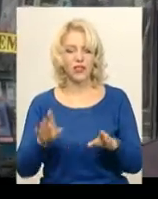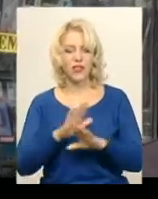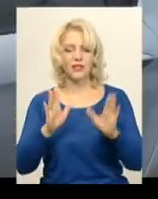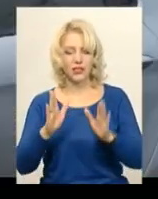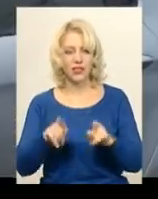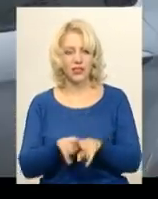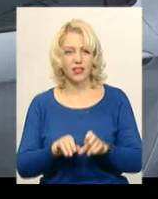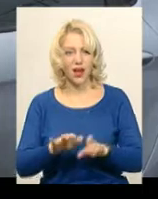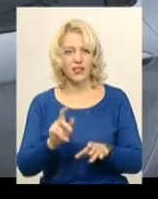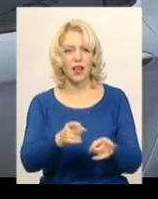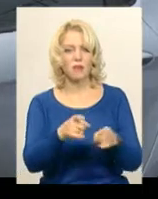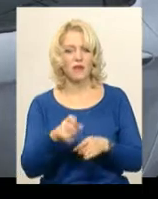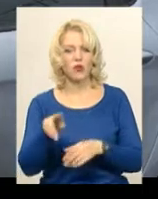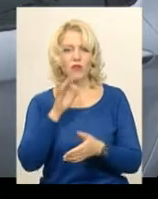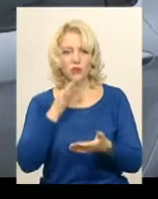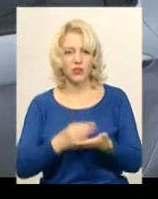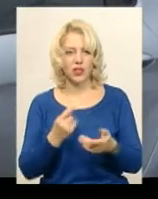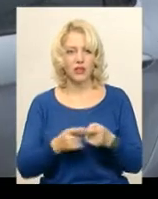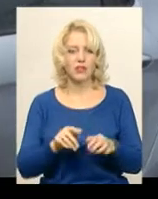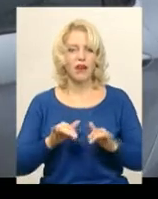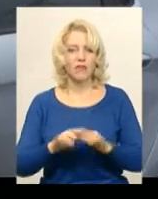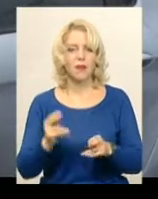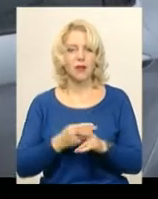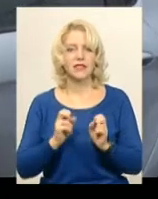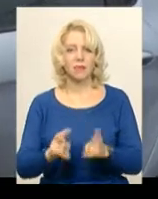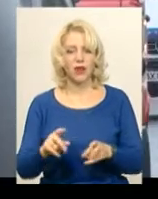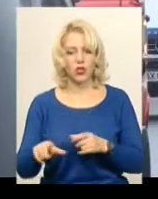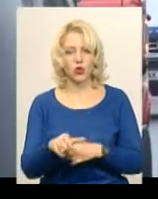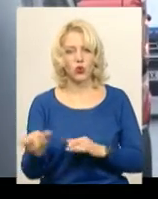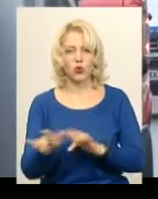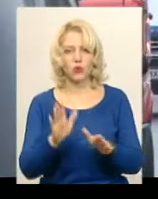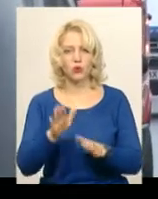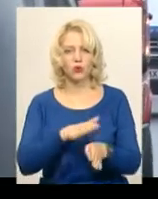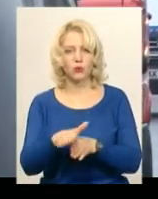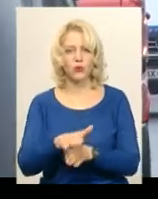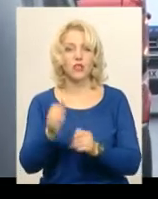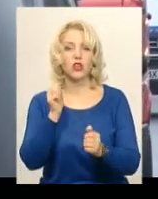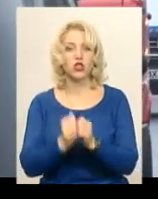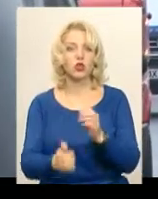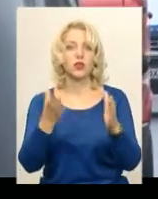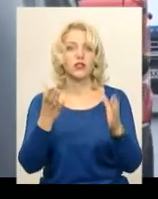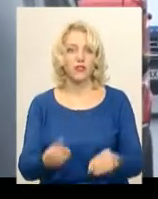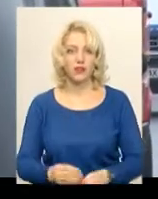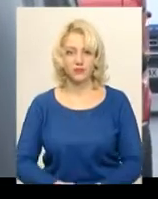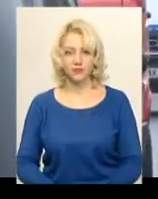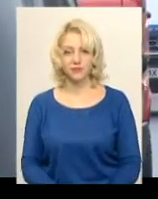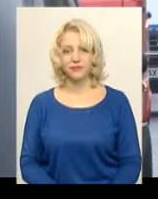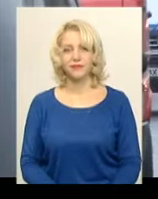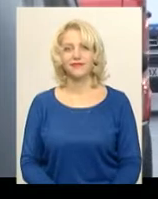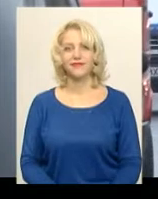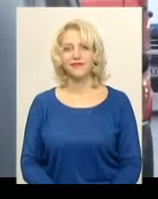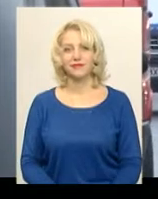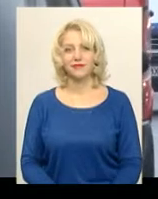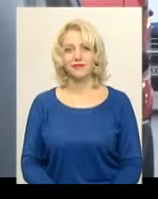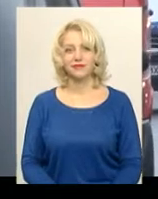відповідальності». Флешмоби до тижня безпеки дорожнього руху відбуватимуться щодня. Вікторія Бондар, Дем'ян Цегольник, Новини, Поділля